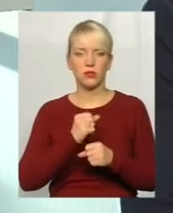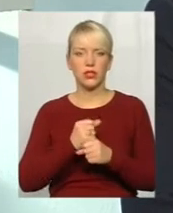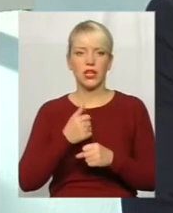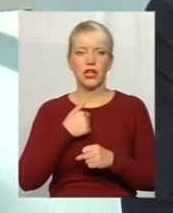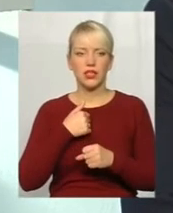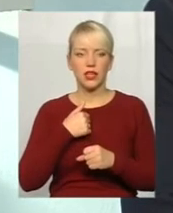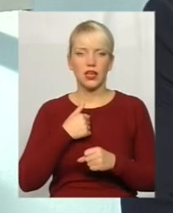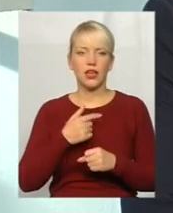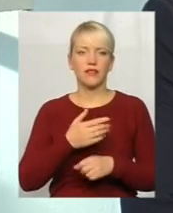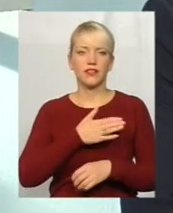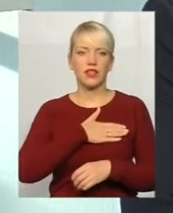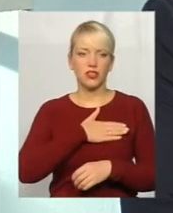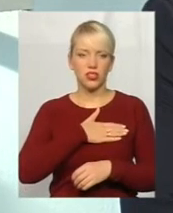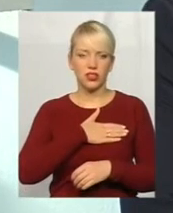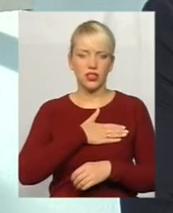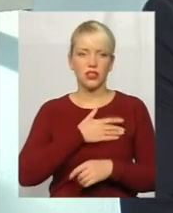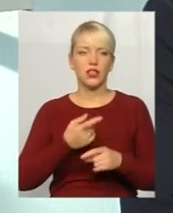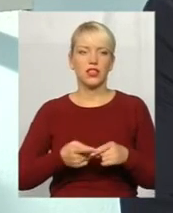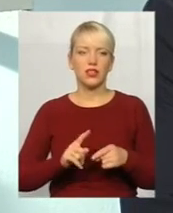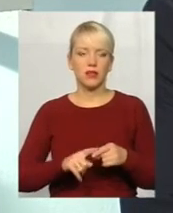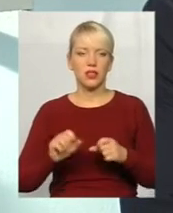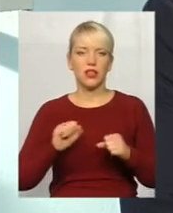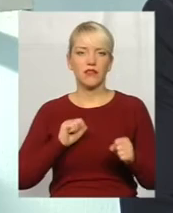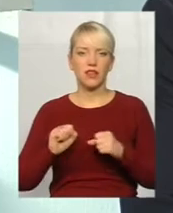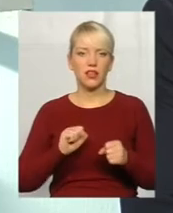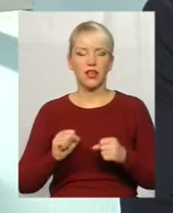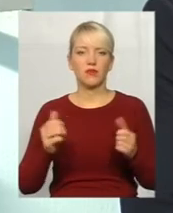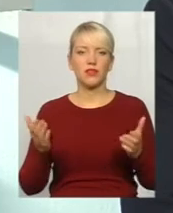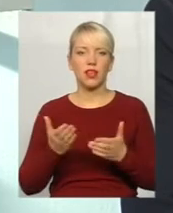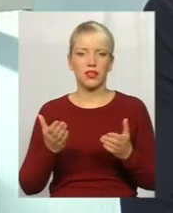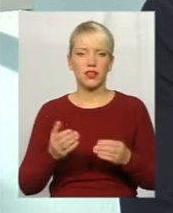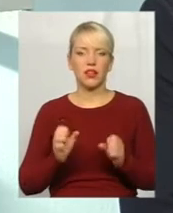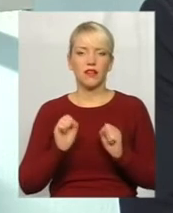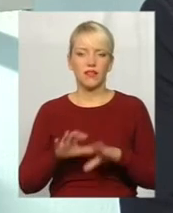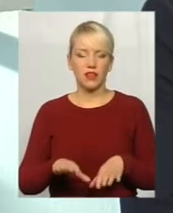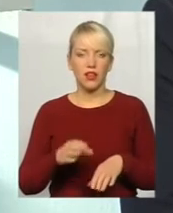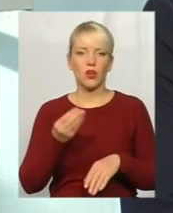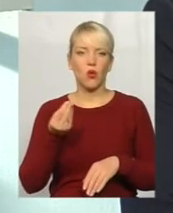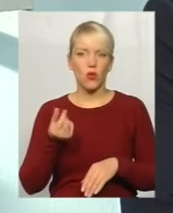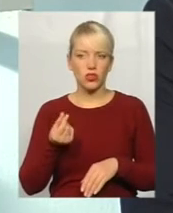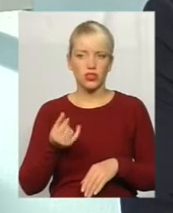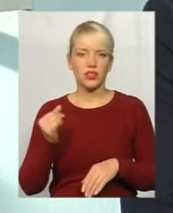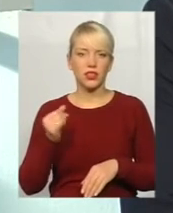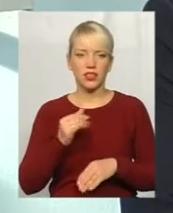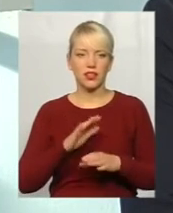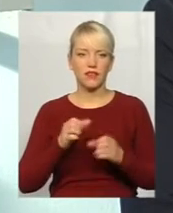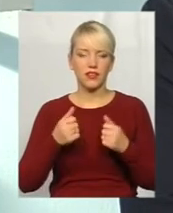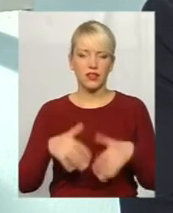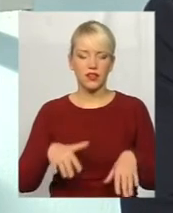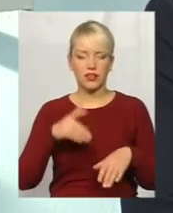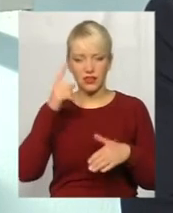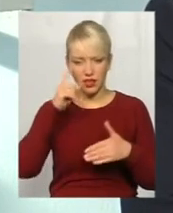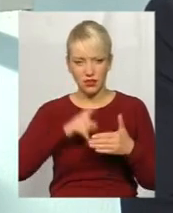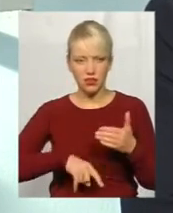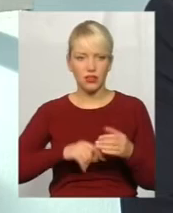я сьогодні щиро вдячний тим керівникам, які вклали і кошти, і не втратили надію, і